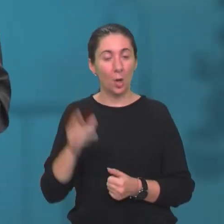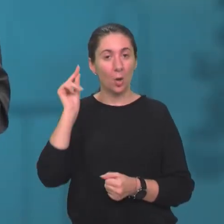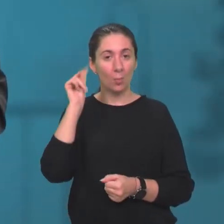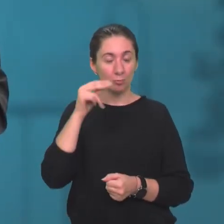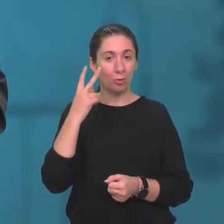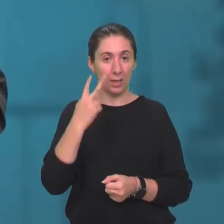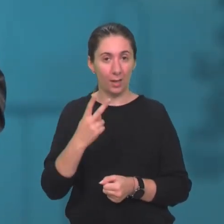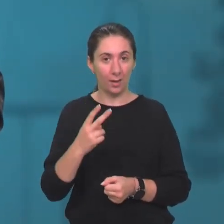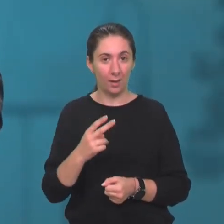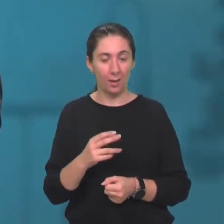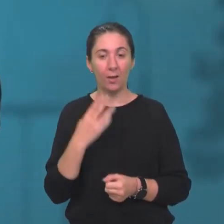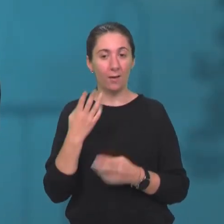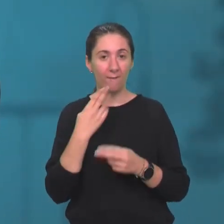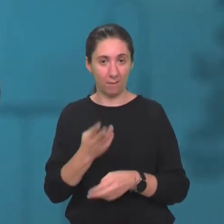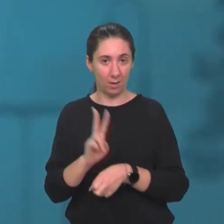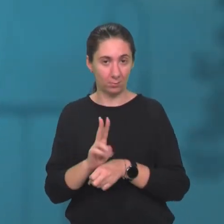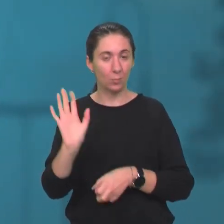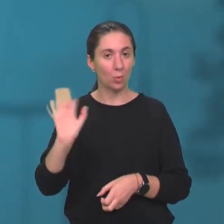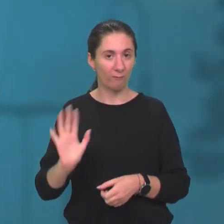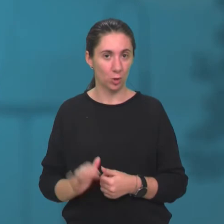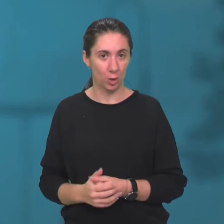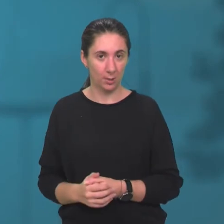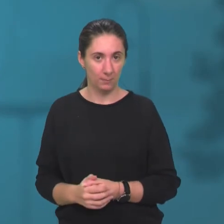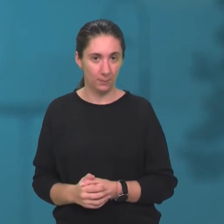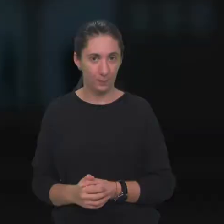Poštovani gledatelji, hvala na pozornosti i doviđenja.